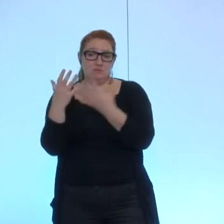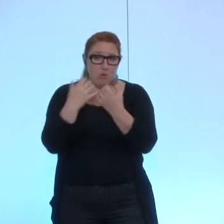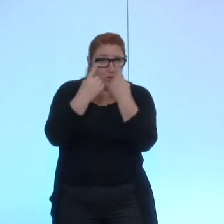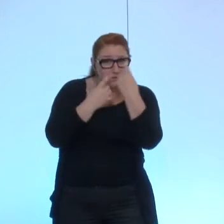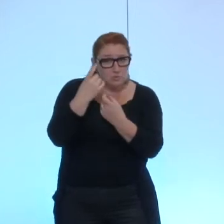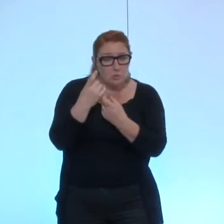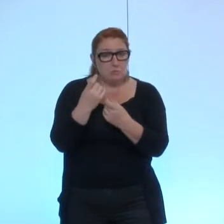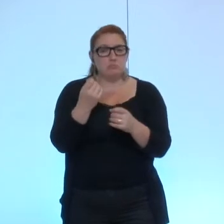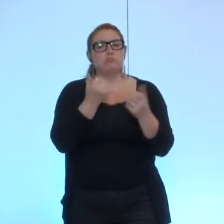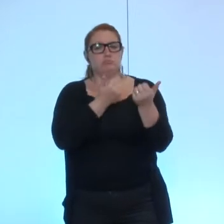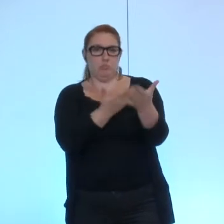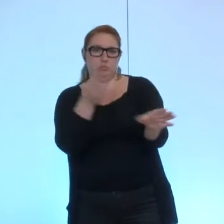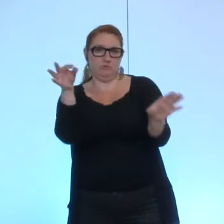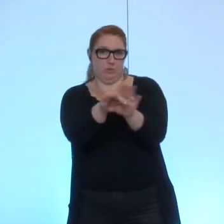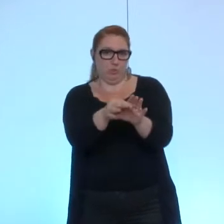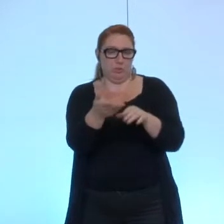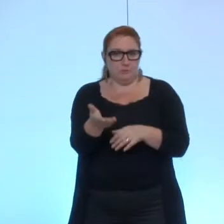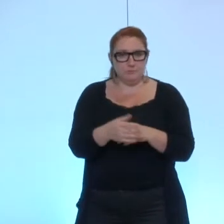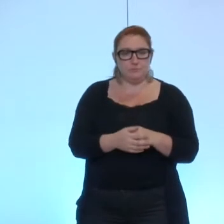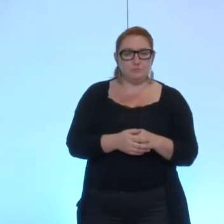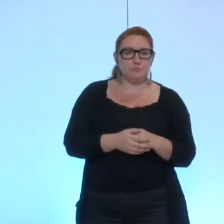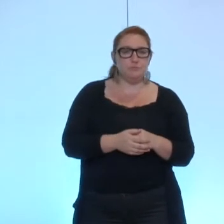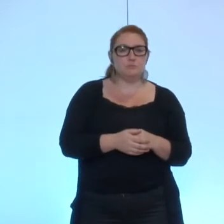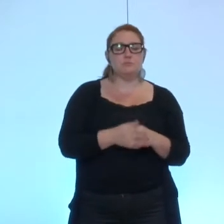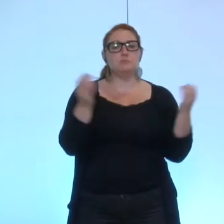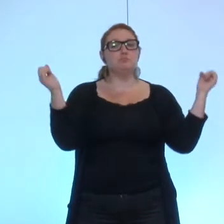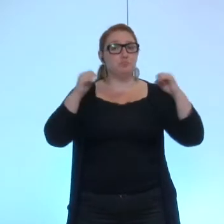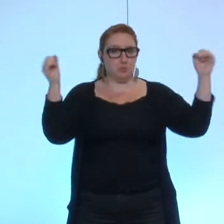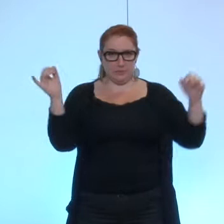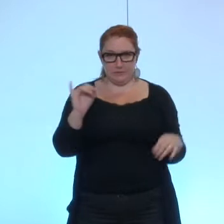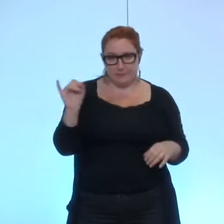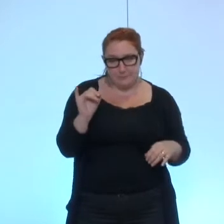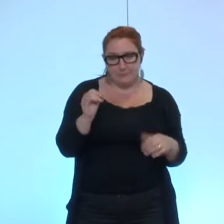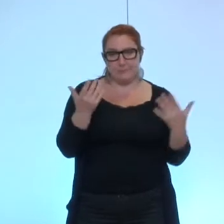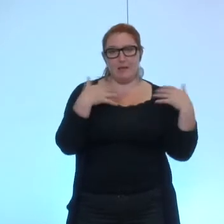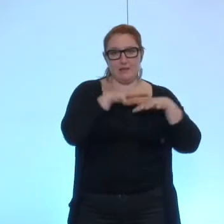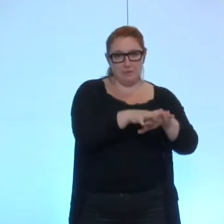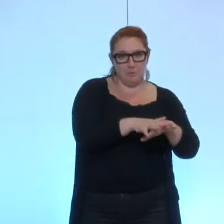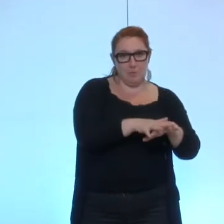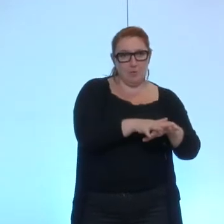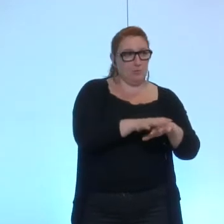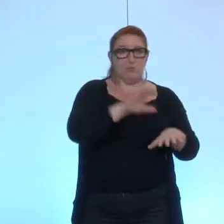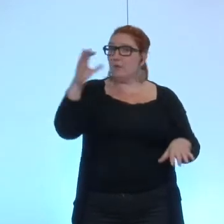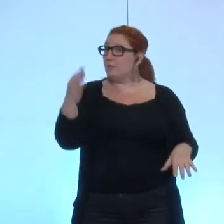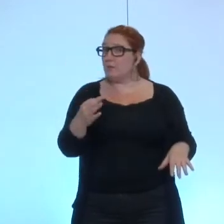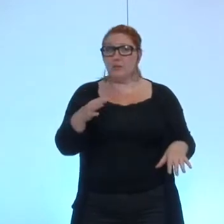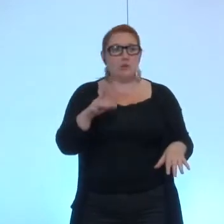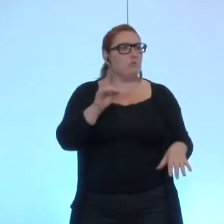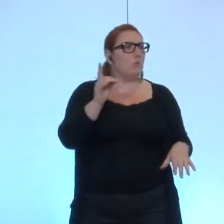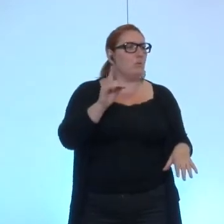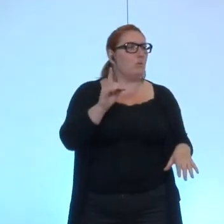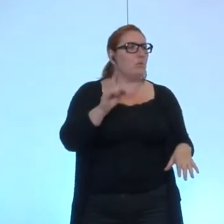cette délibération délibération on voit qui est pour rassemblement unanimité non